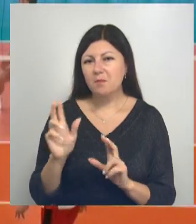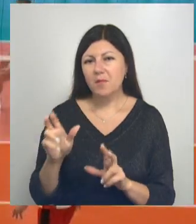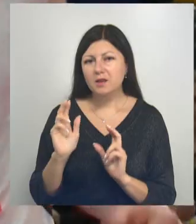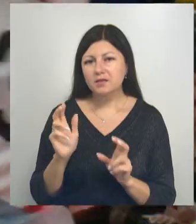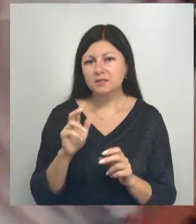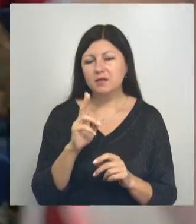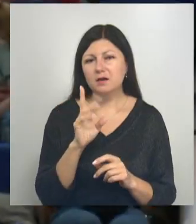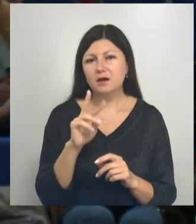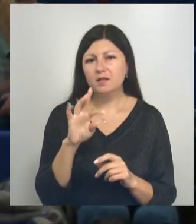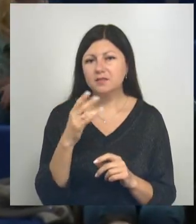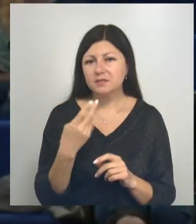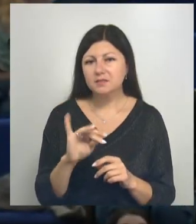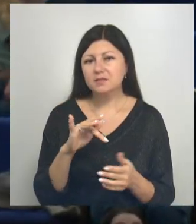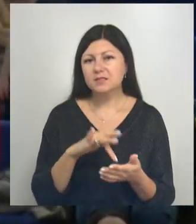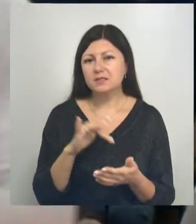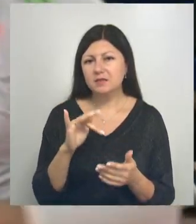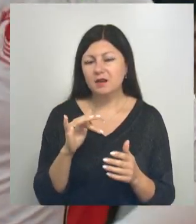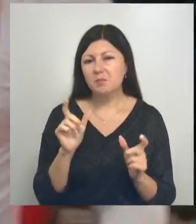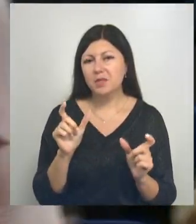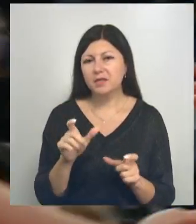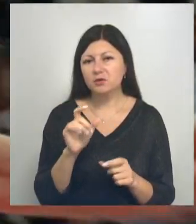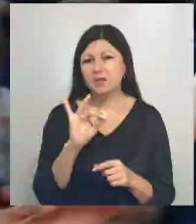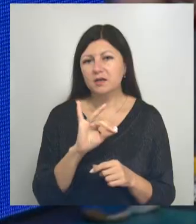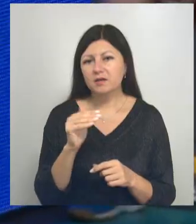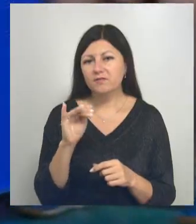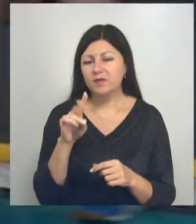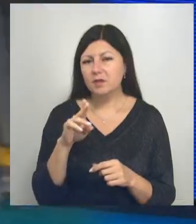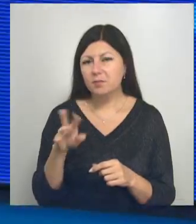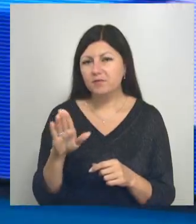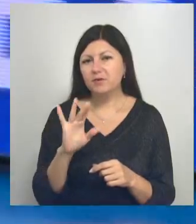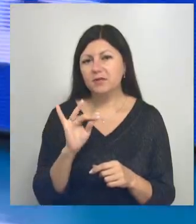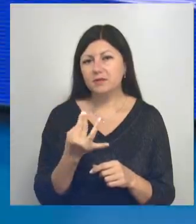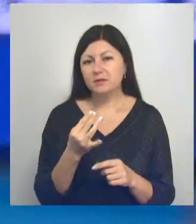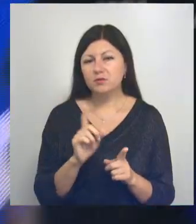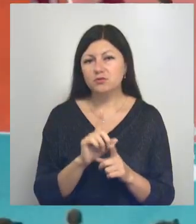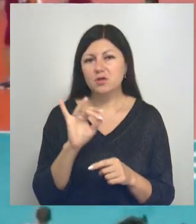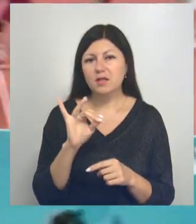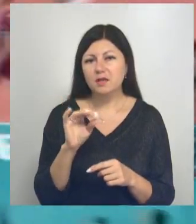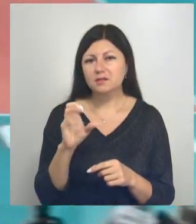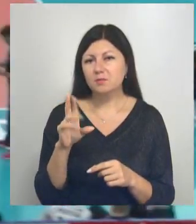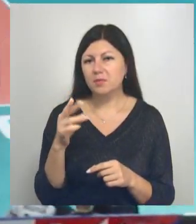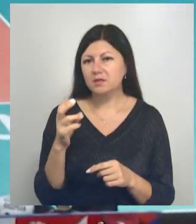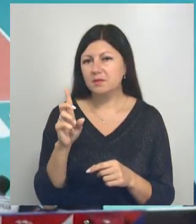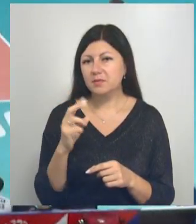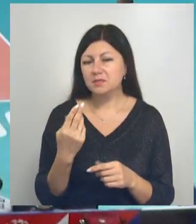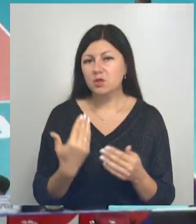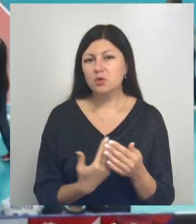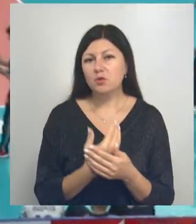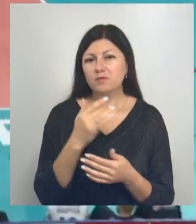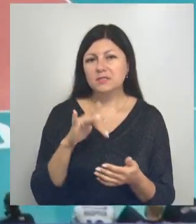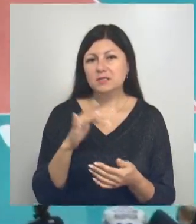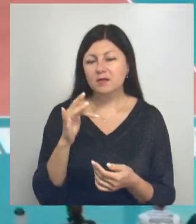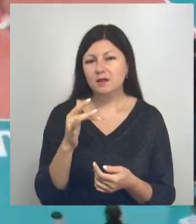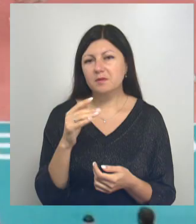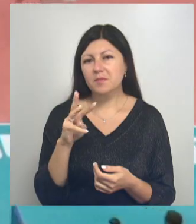Игорь Каладинский, центральный блокирующий Игорь Филиппов и доигровщик Илья Сподобец. Новый центральный Михаил